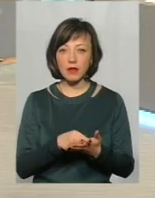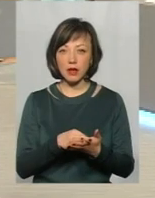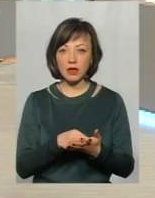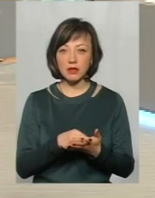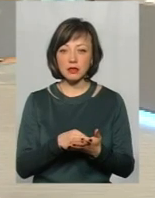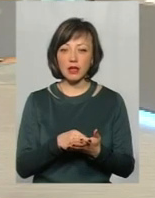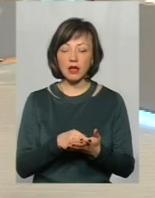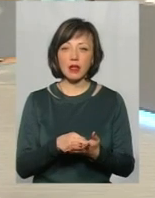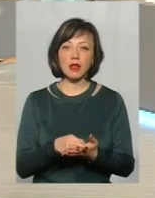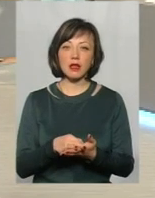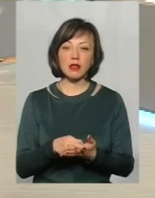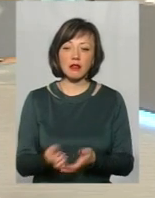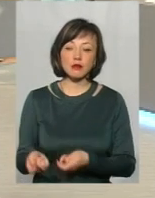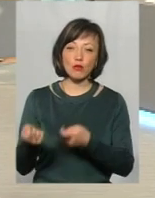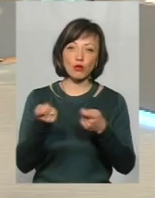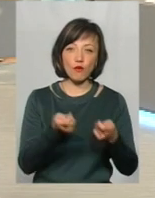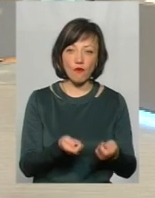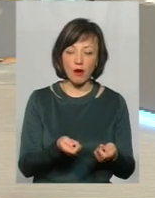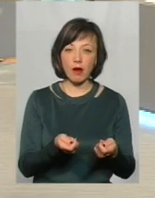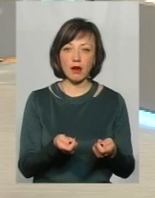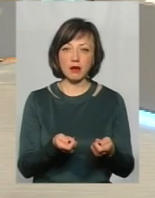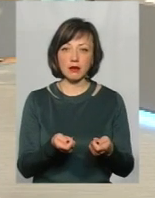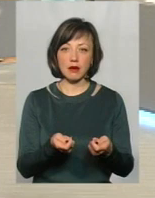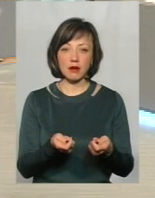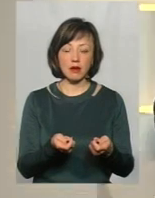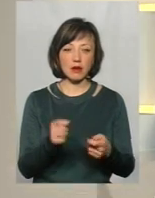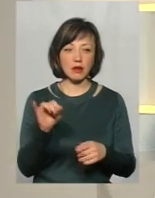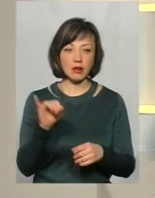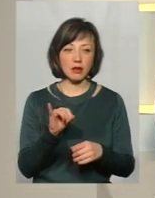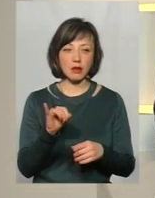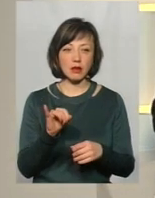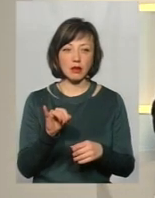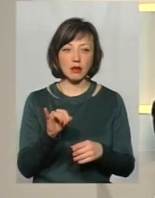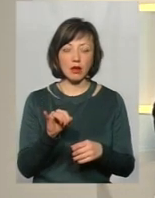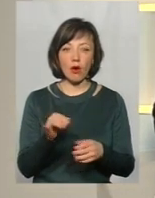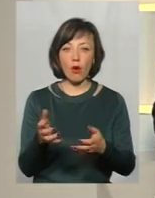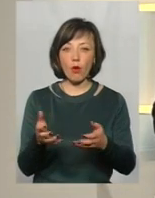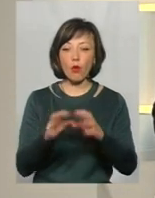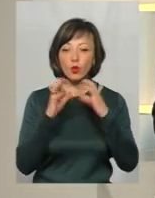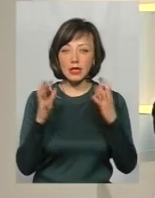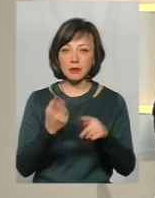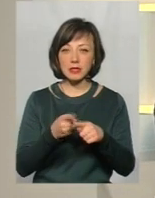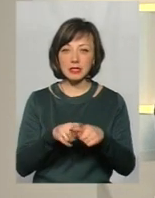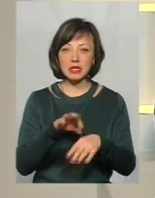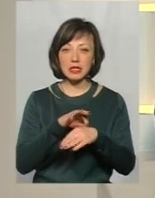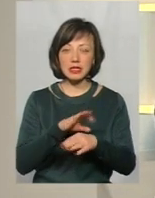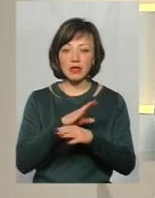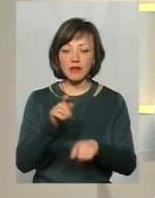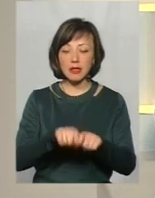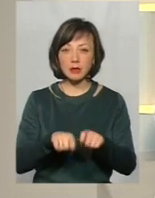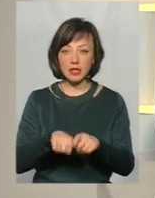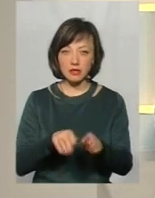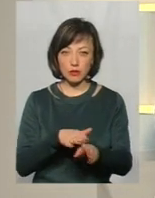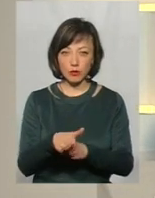транспортування і отримання цих тіл до того, як відбудеться експертиза.